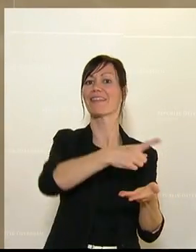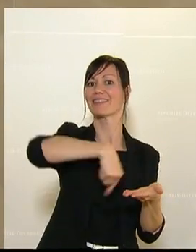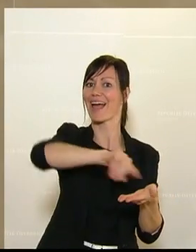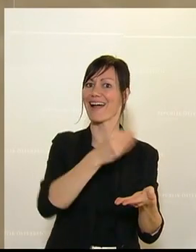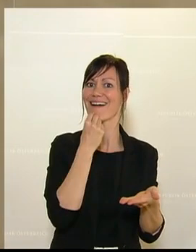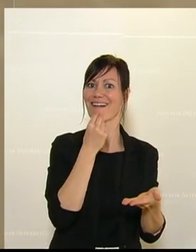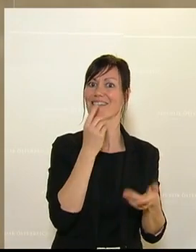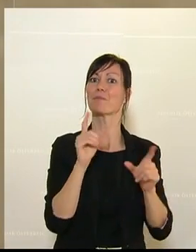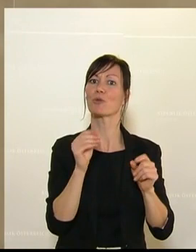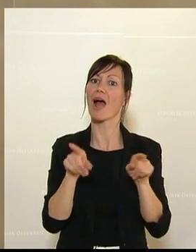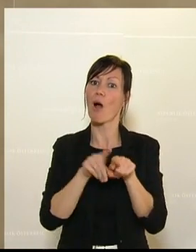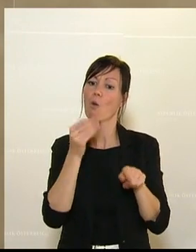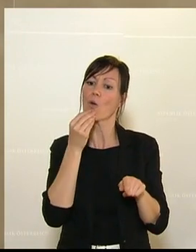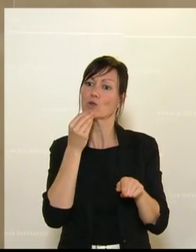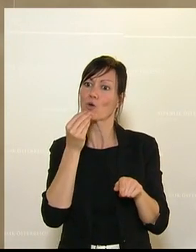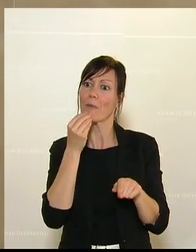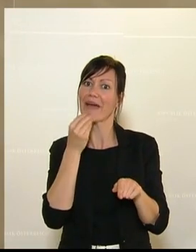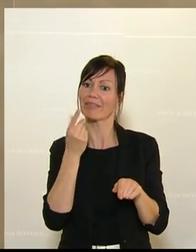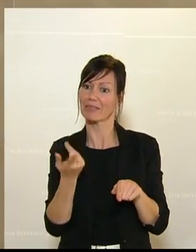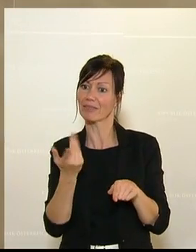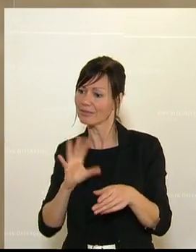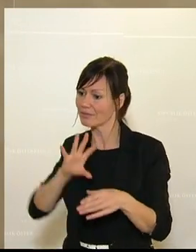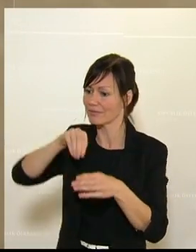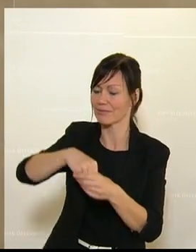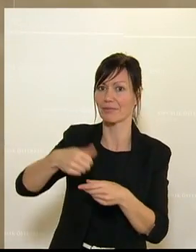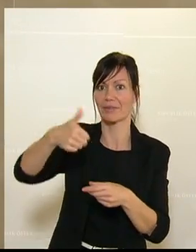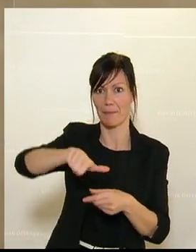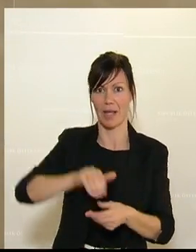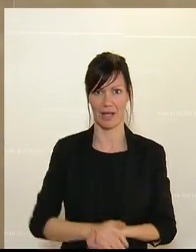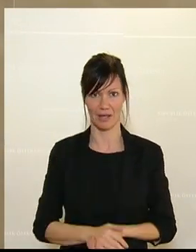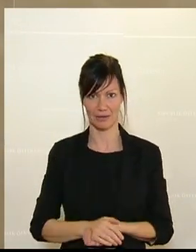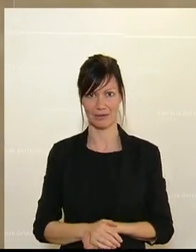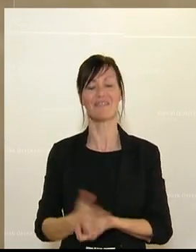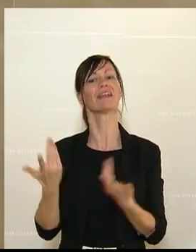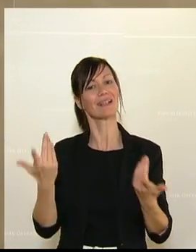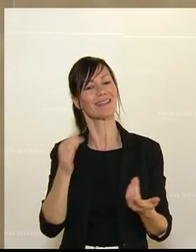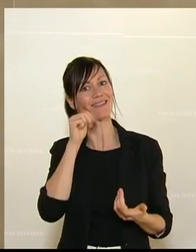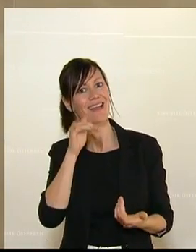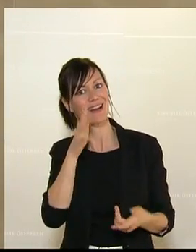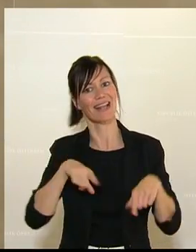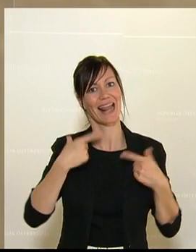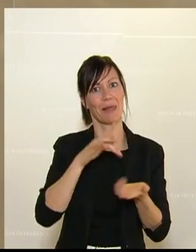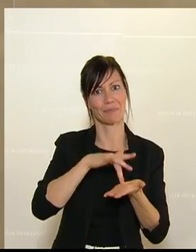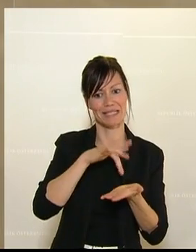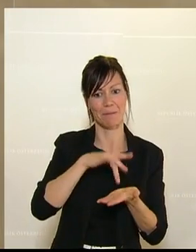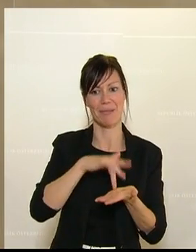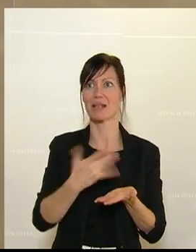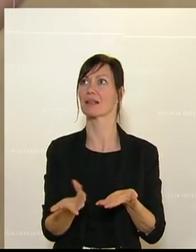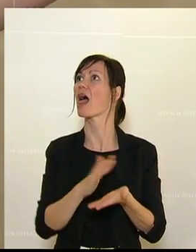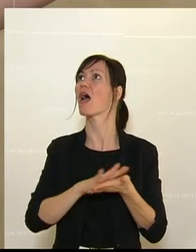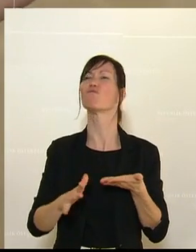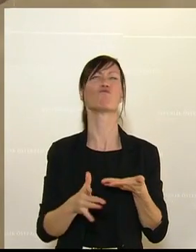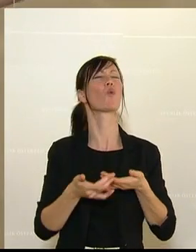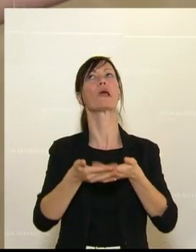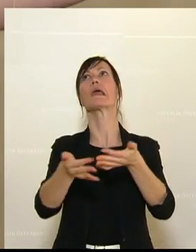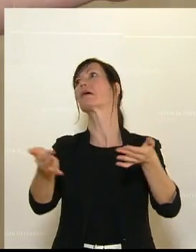auch die Konsumentinnen und Konsumenten und gemeinsam eigentlich vergesellschaftlichen, dass das tägliche Lebensmittel nichts ist, was